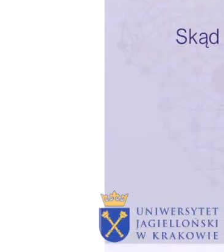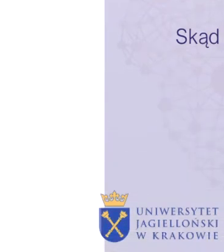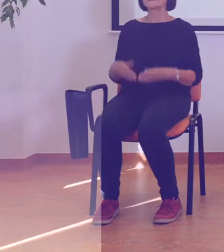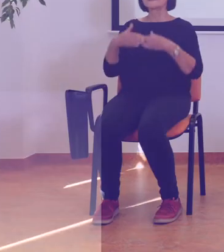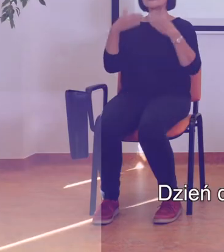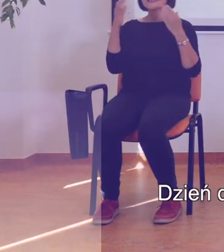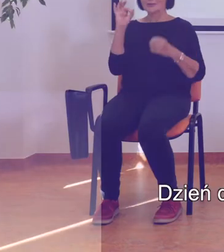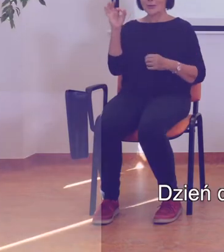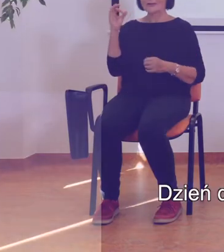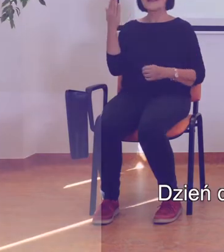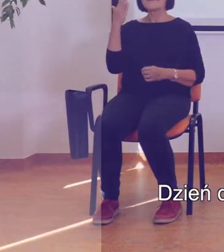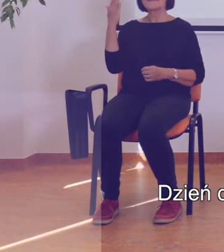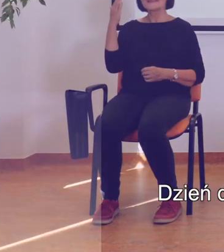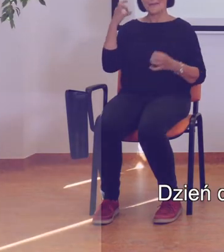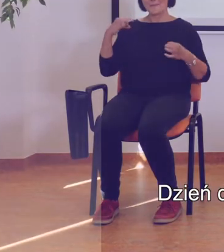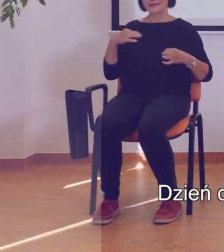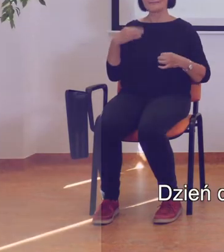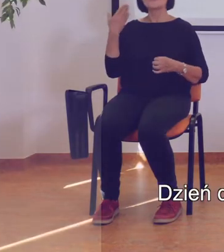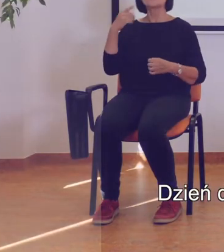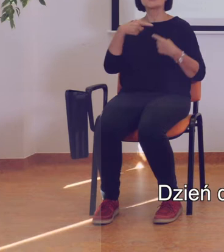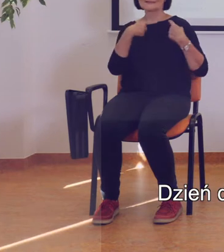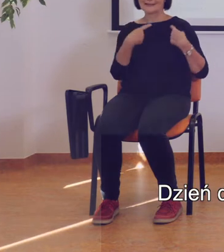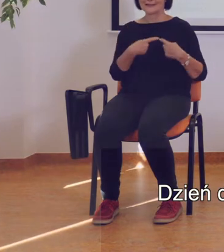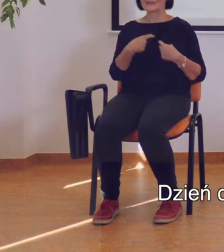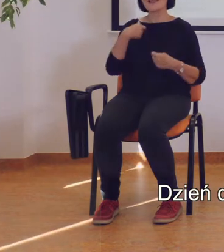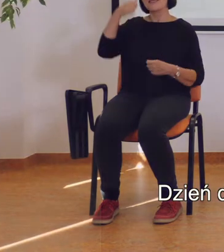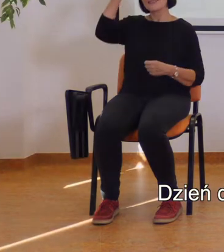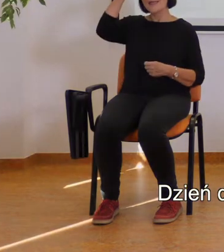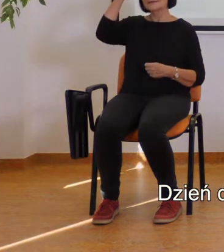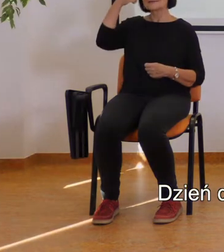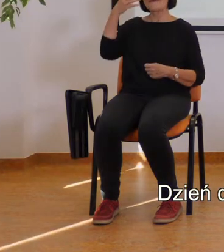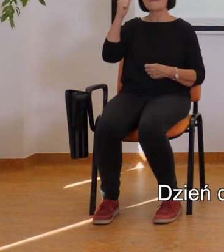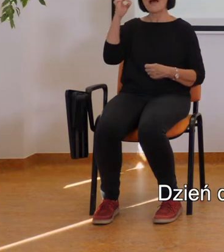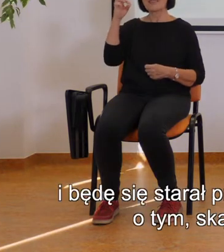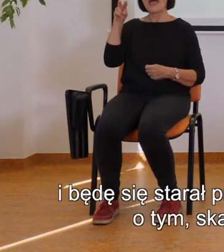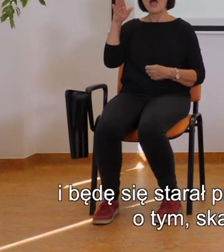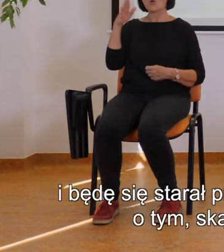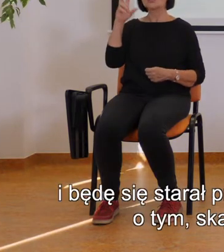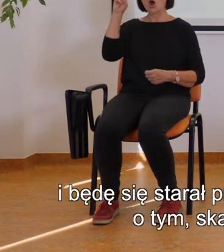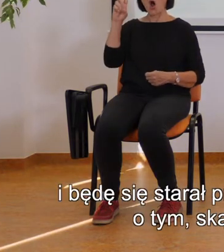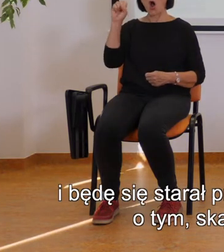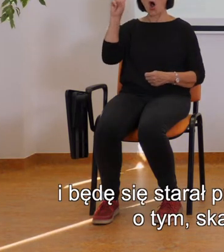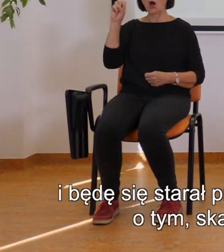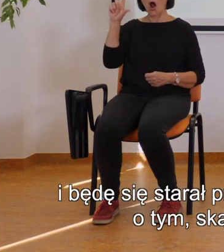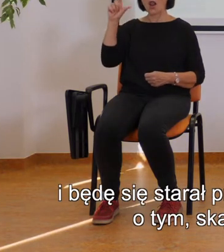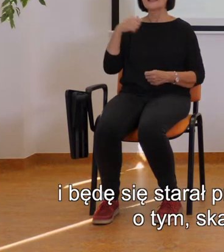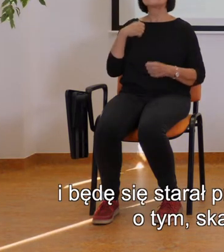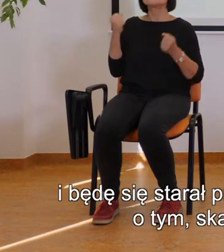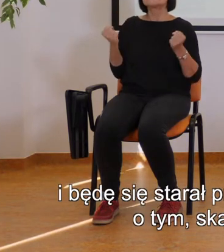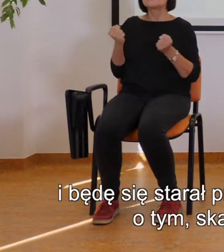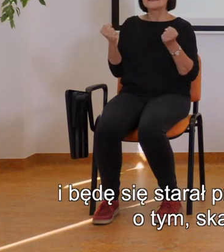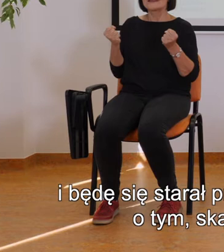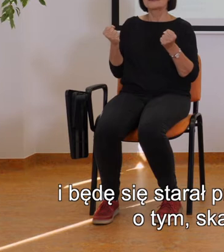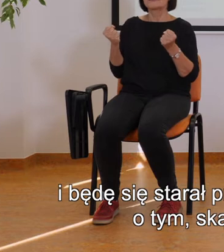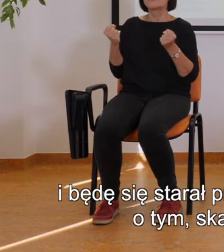Dzień dobry, witam Państwa bardzo serdecznie. Nazywam się Mateusz Hochol i będę się starał